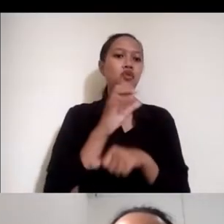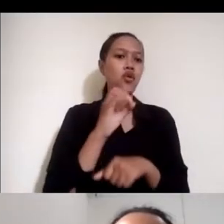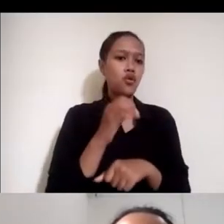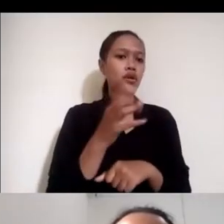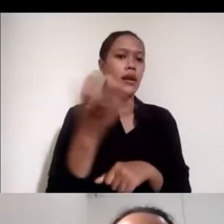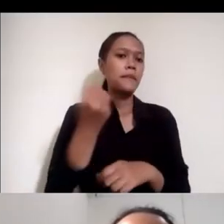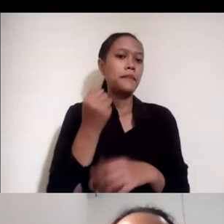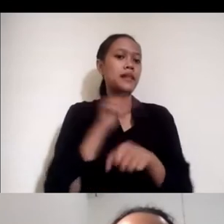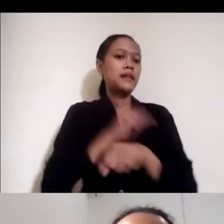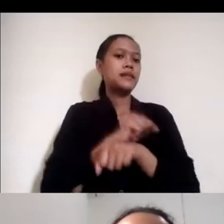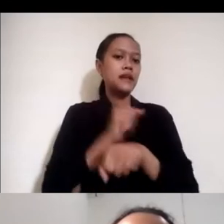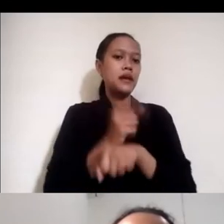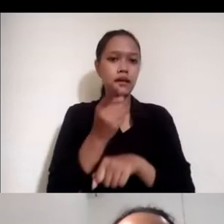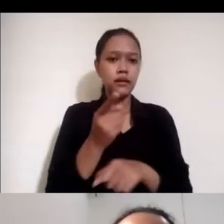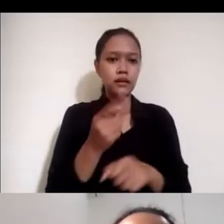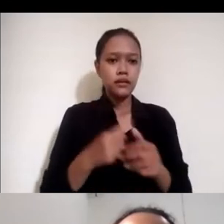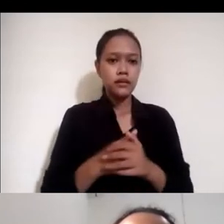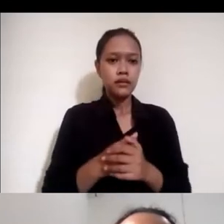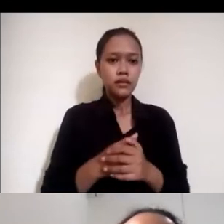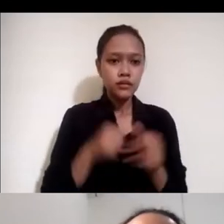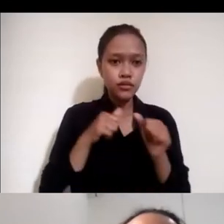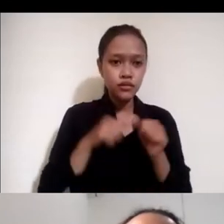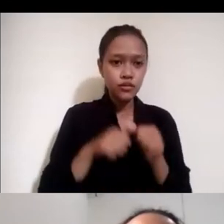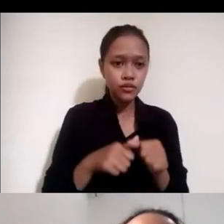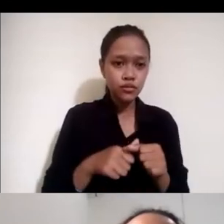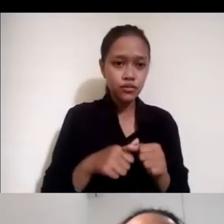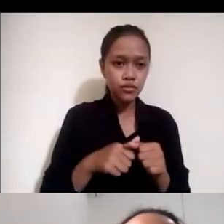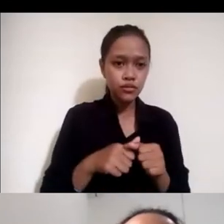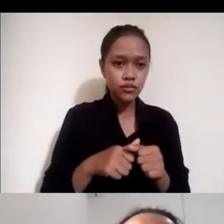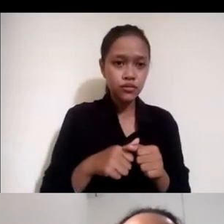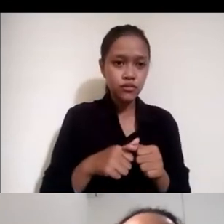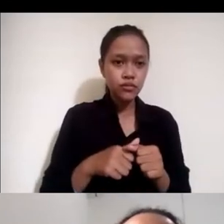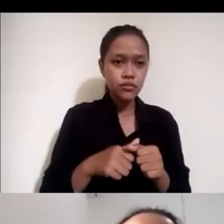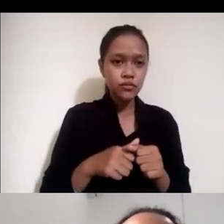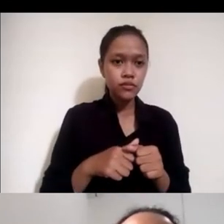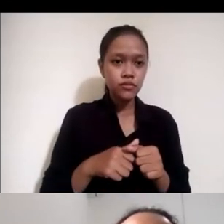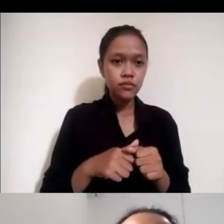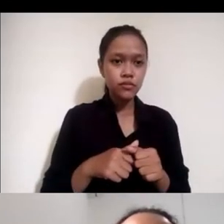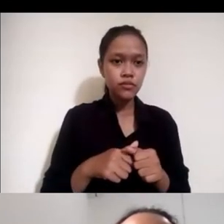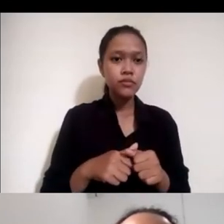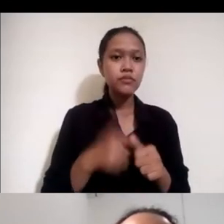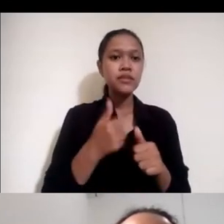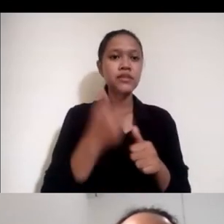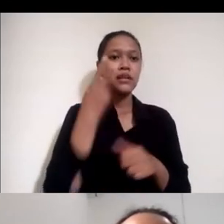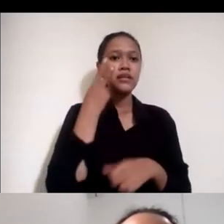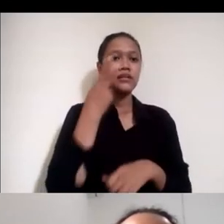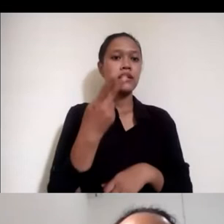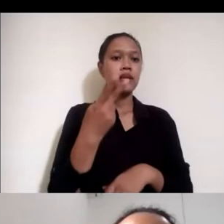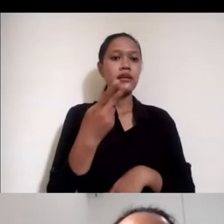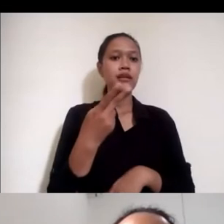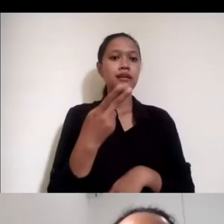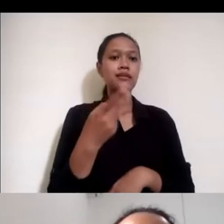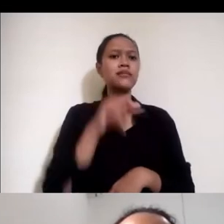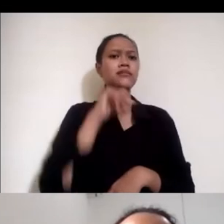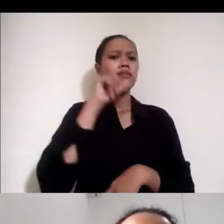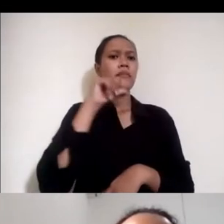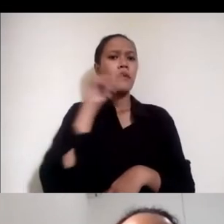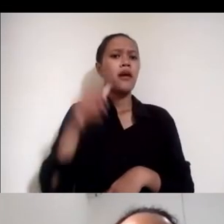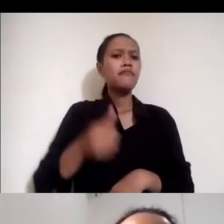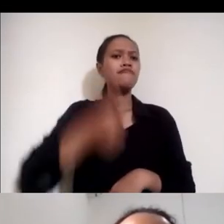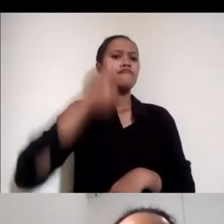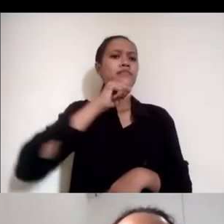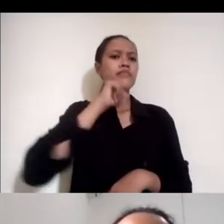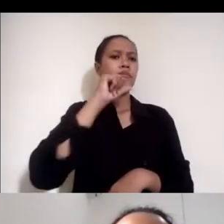Kode lelang, kemudian kita bisa melihat. Nah, kita bisa cek nih pemenangnya gitu. Di pemenangnya itu